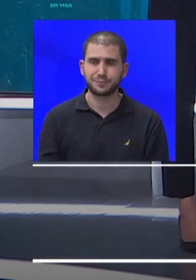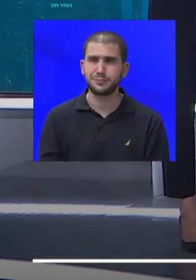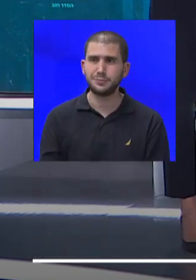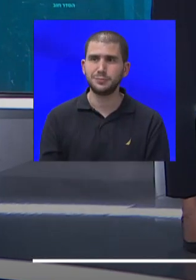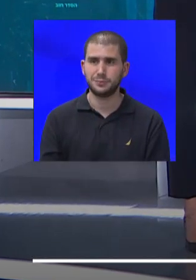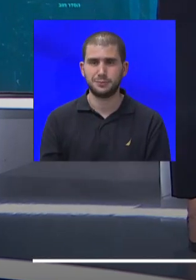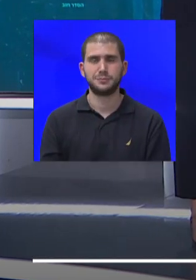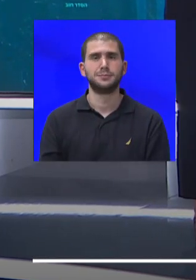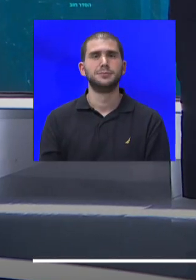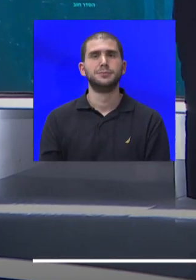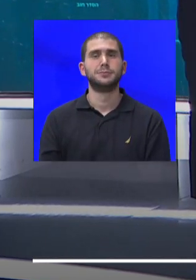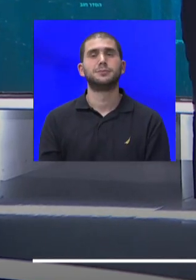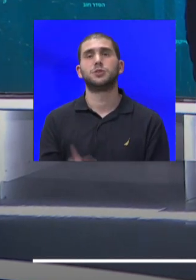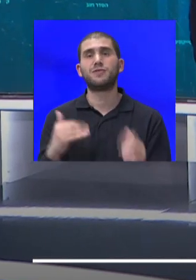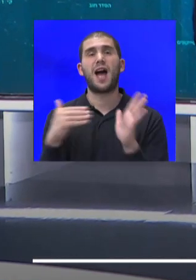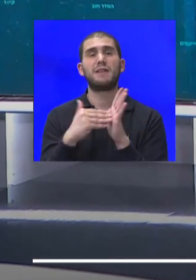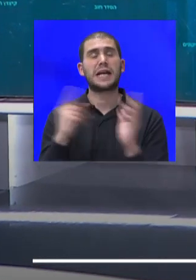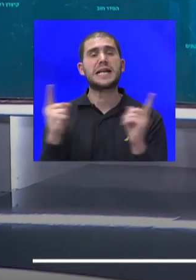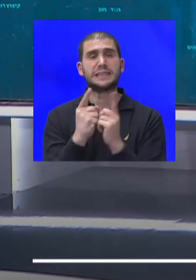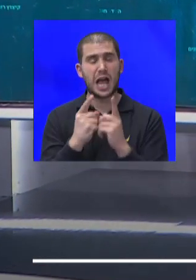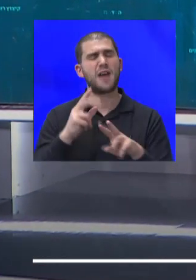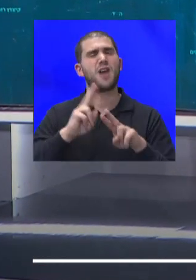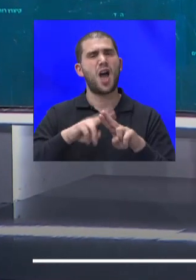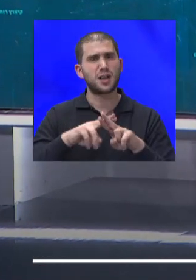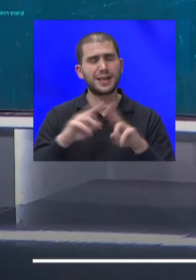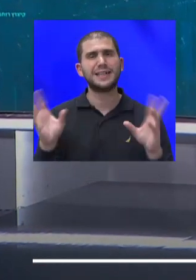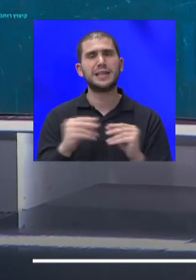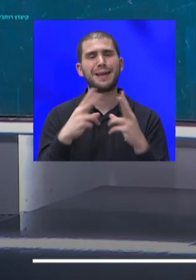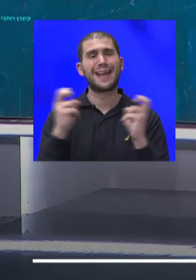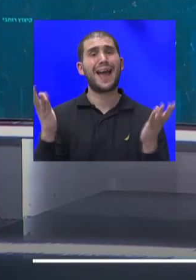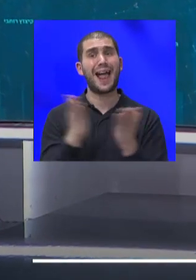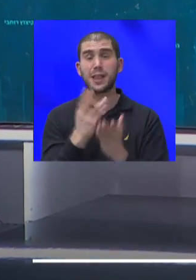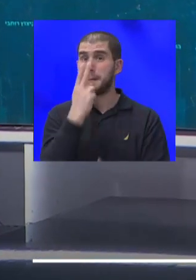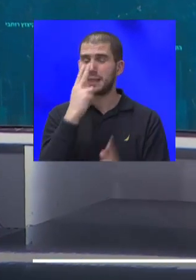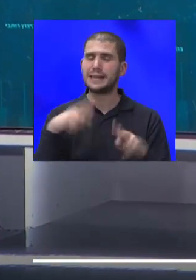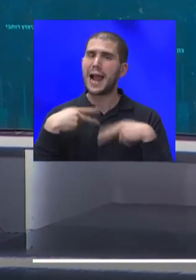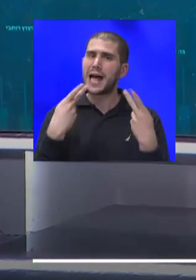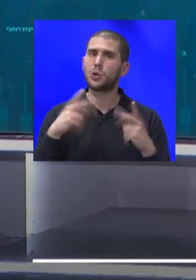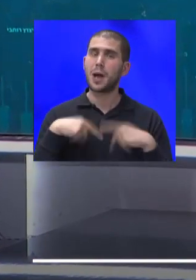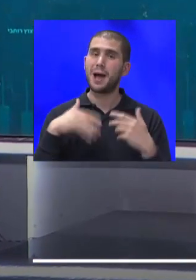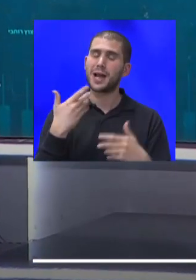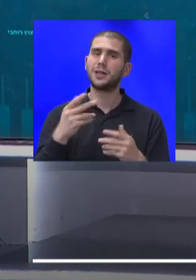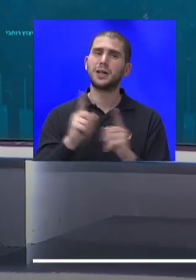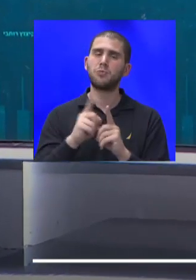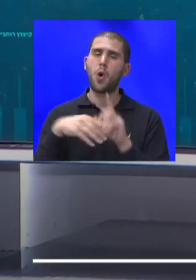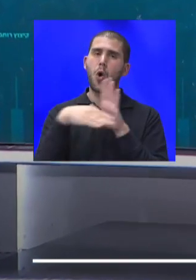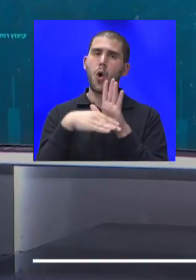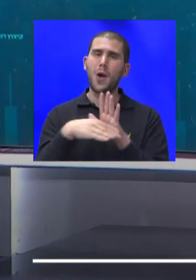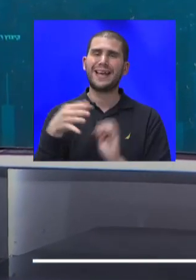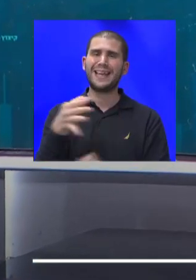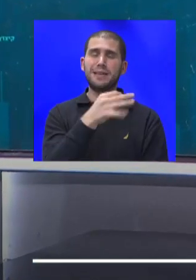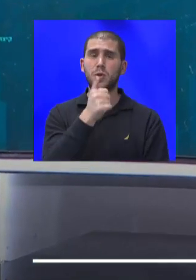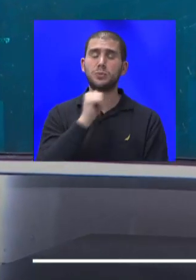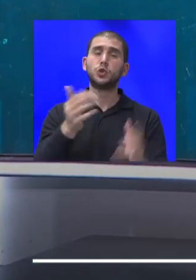נצא עכשיו להפסקה קצרה, אחריה נהיה עם העיר אלת שמנסה לחזור לחיים אחרי אישור חוקיים ירוקים, שאמור סוף סוף להביא